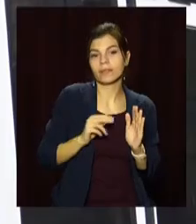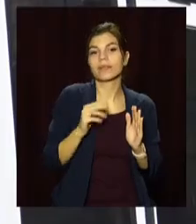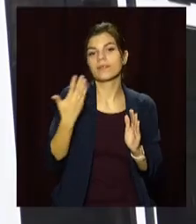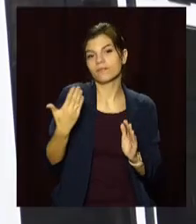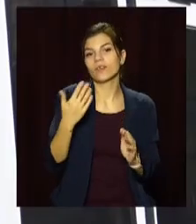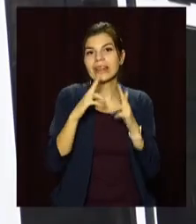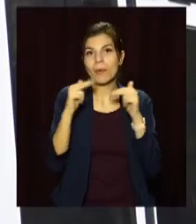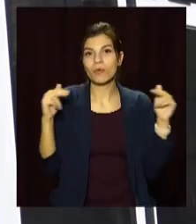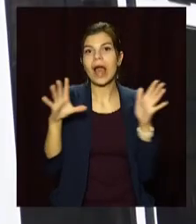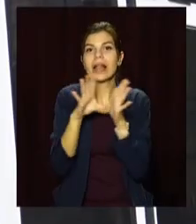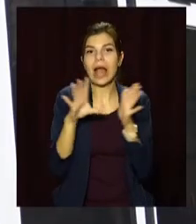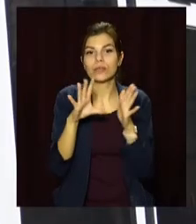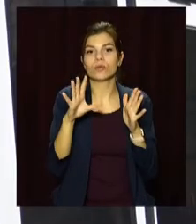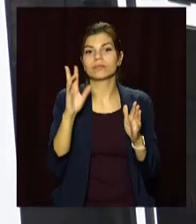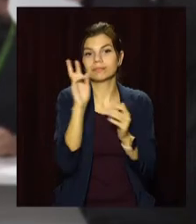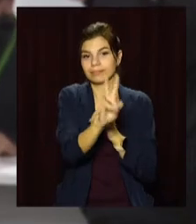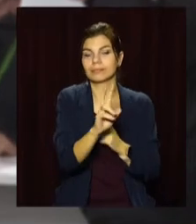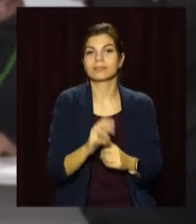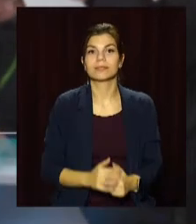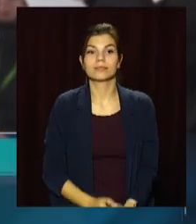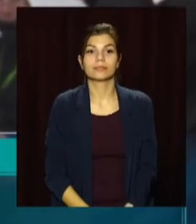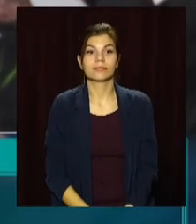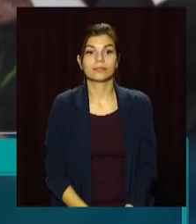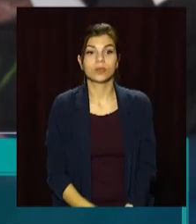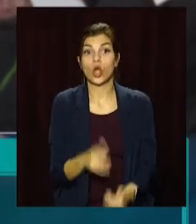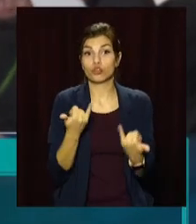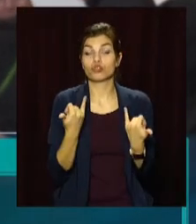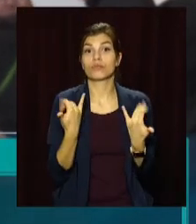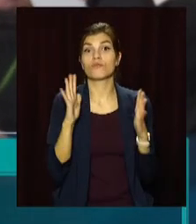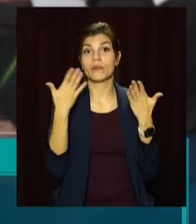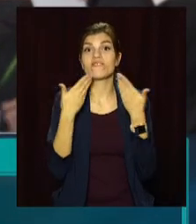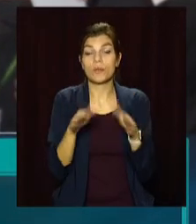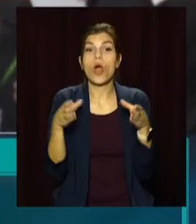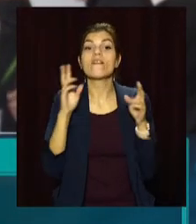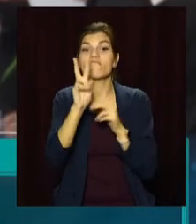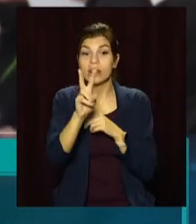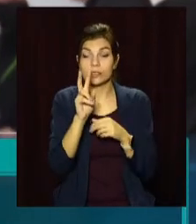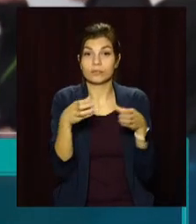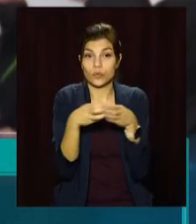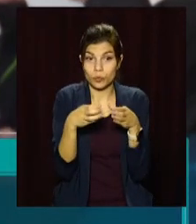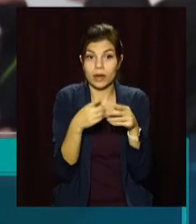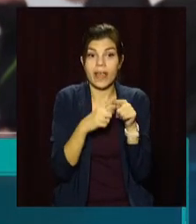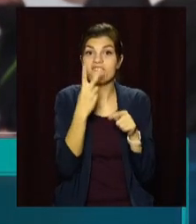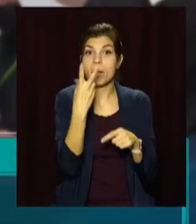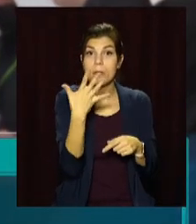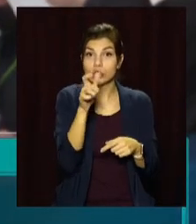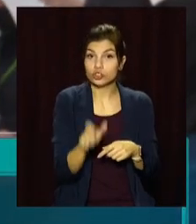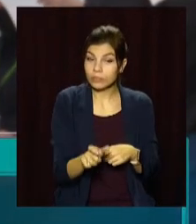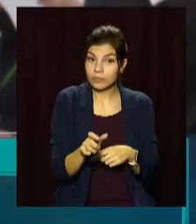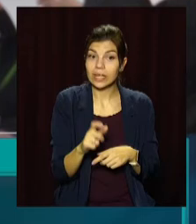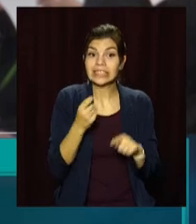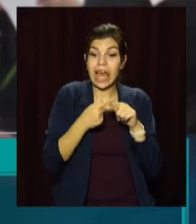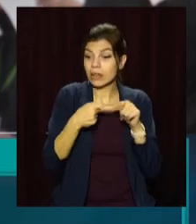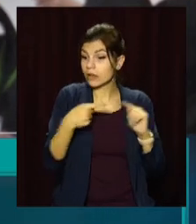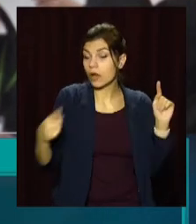підприємстві Дніпровського електротранспорту. Сьогодні продійшов випуск водителів групи тролейбуса. Це 25 людей. За